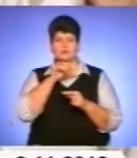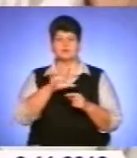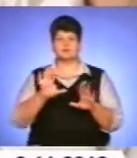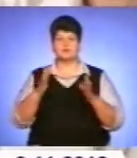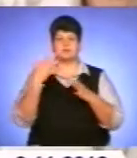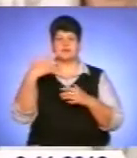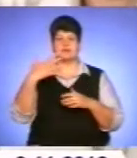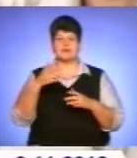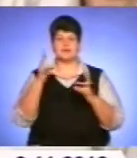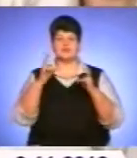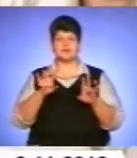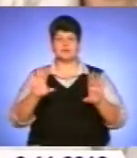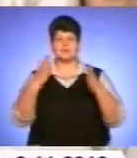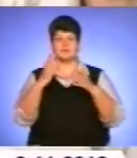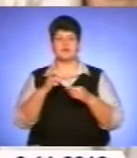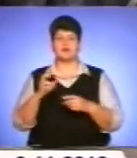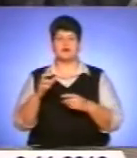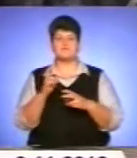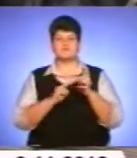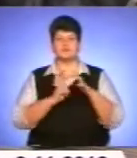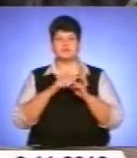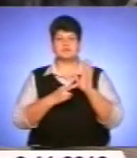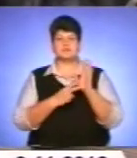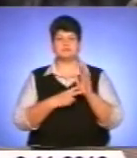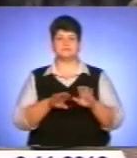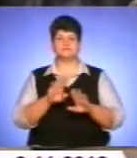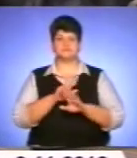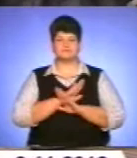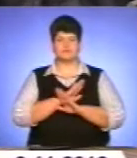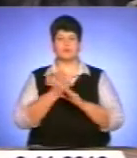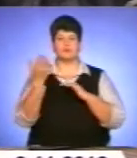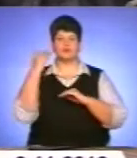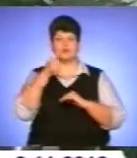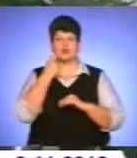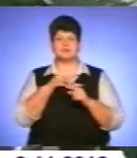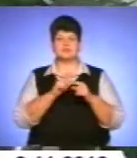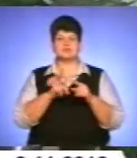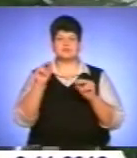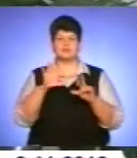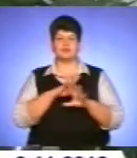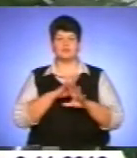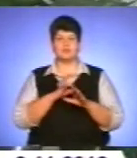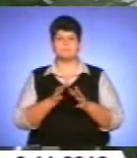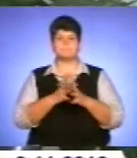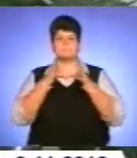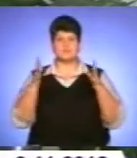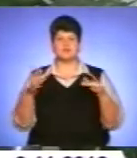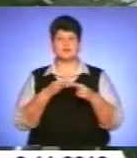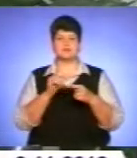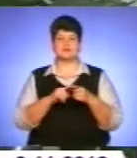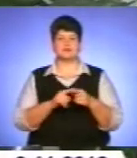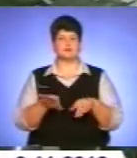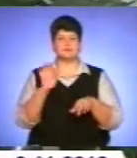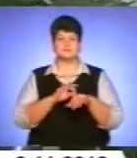нещасних випадків на виробництві. 7 з них смертельних. Минулого року ця цифра була більшою. Це є надзвичайно болюче питання, і